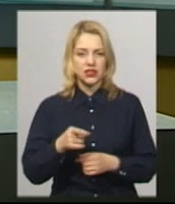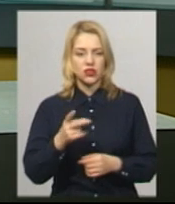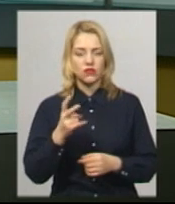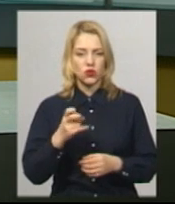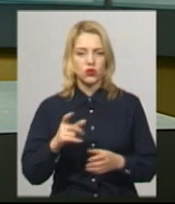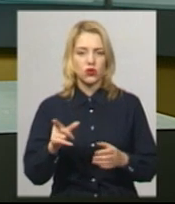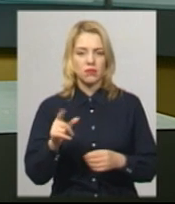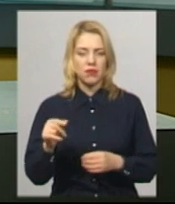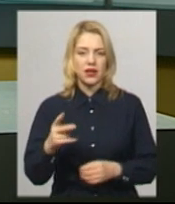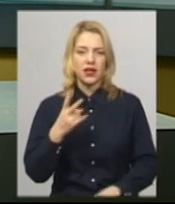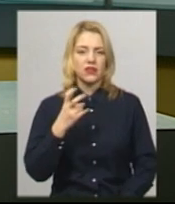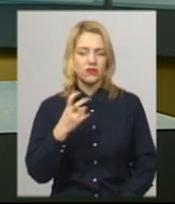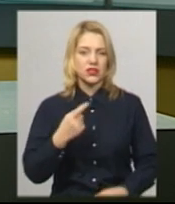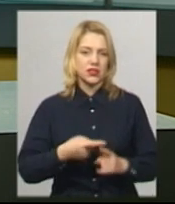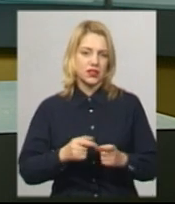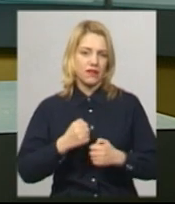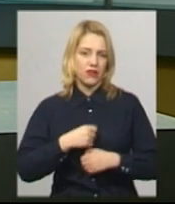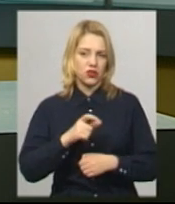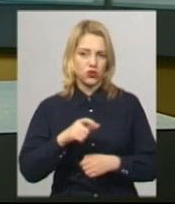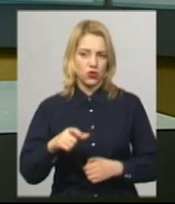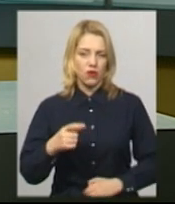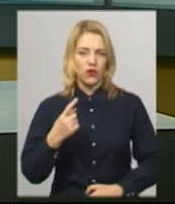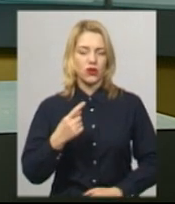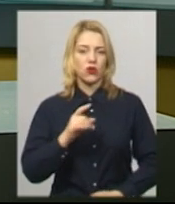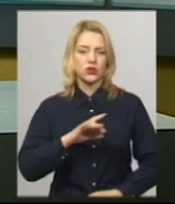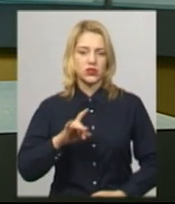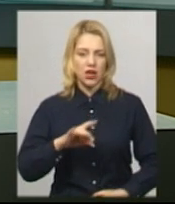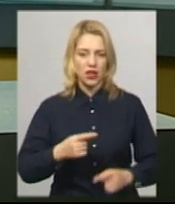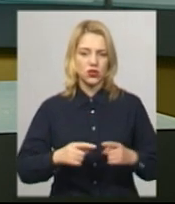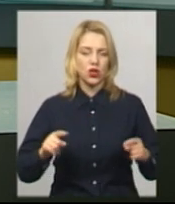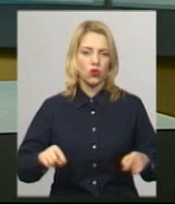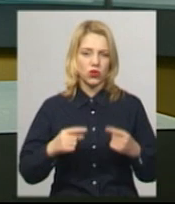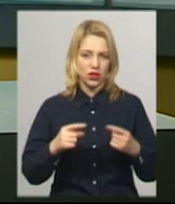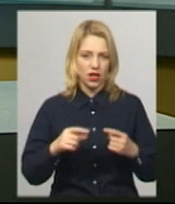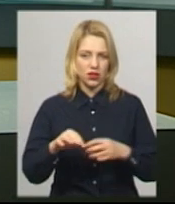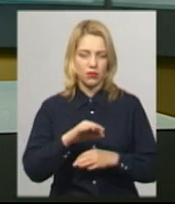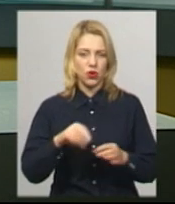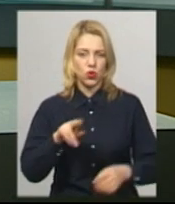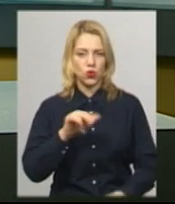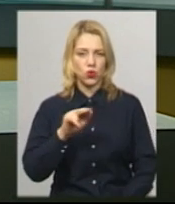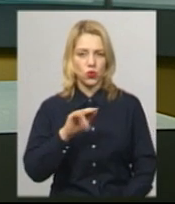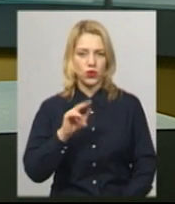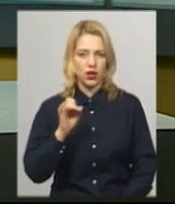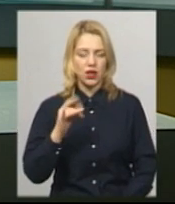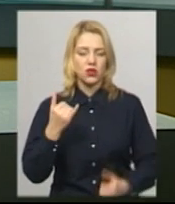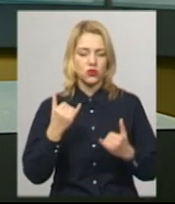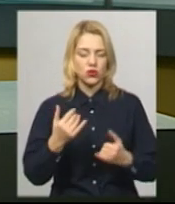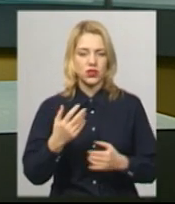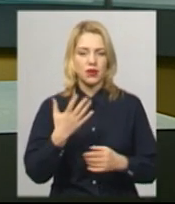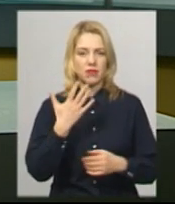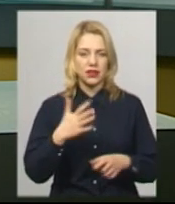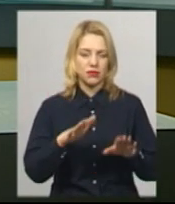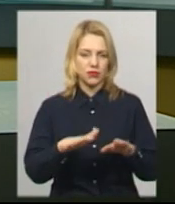пар більше ста військові, каже одна із трьох координаторів проєкту Олена Дудар. Сьогодні на одній із п'ятих хмельницьких